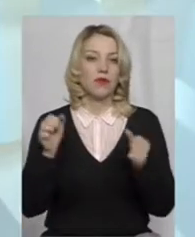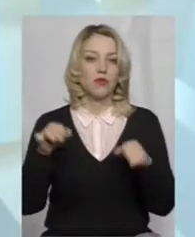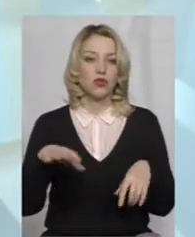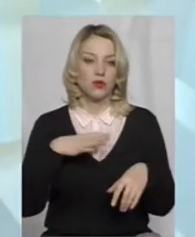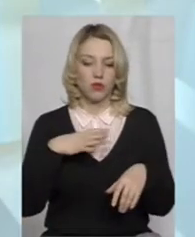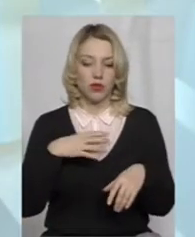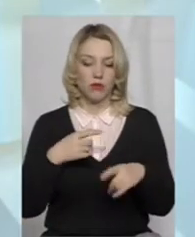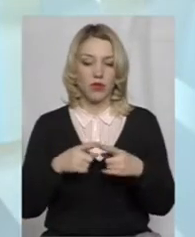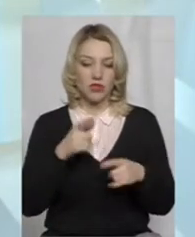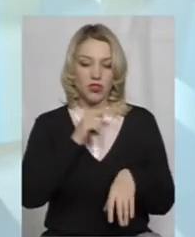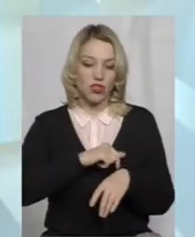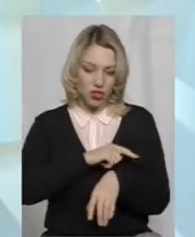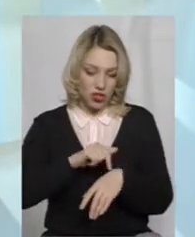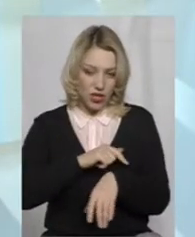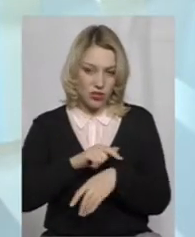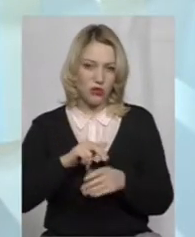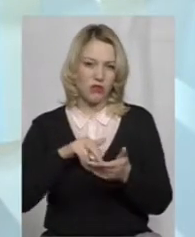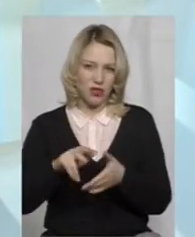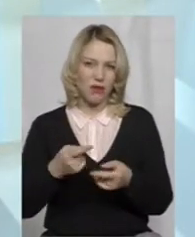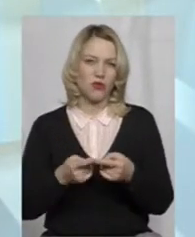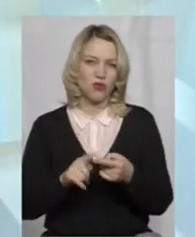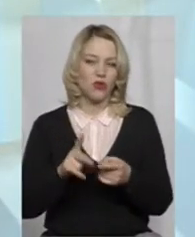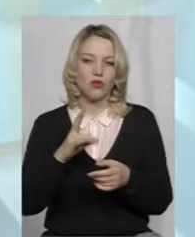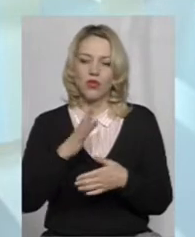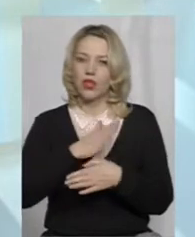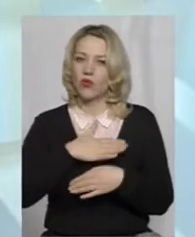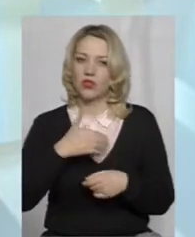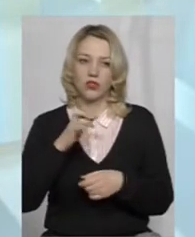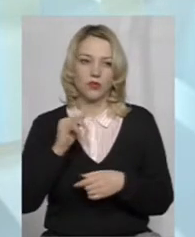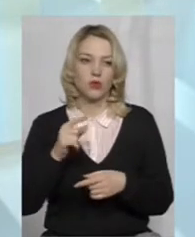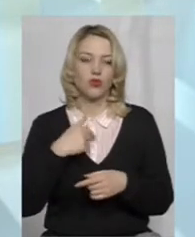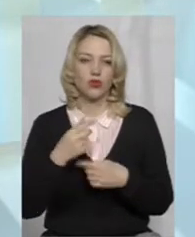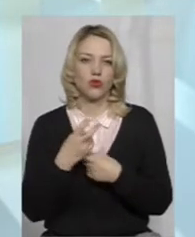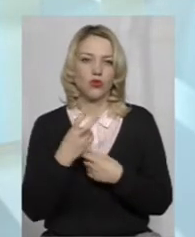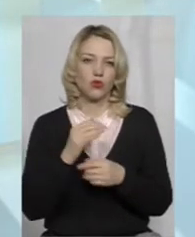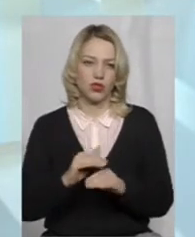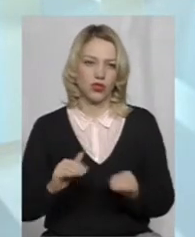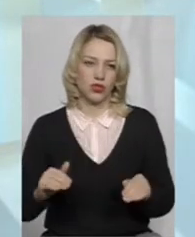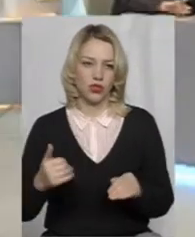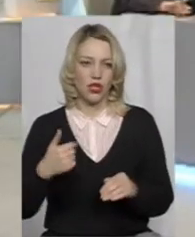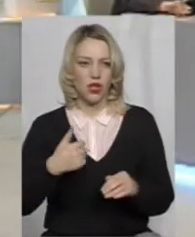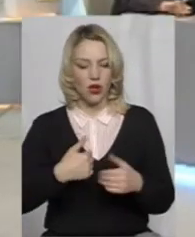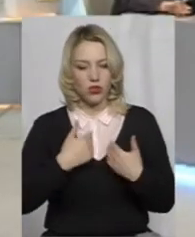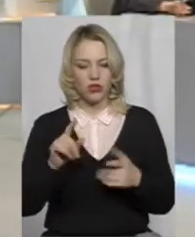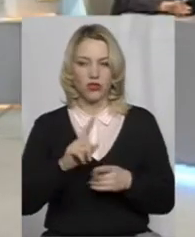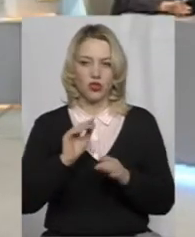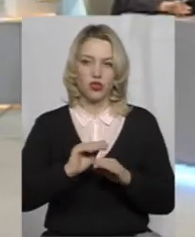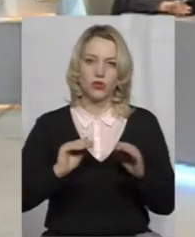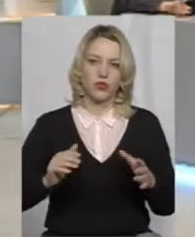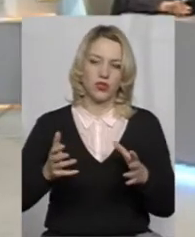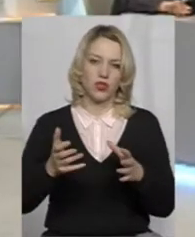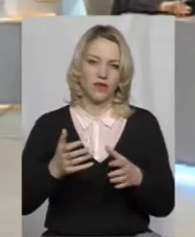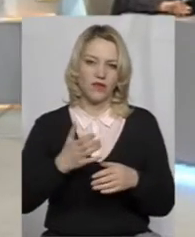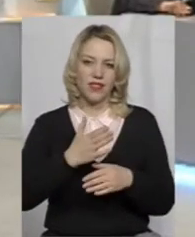часом перейдемо до цього, але й не хотілося б. Тому що до нас ходять діти, нам не хочеться, щоб вони отримали